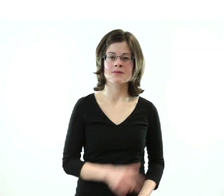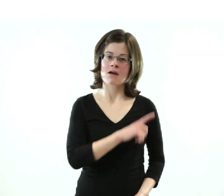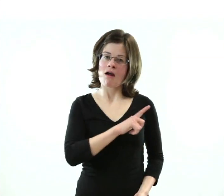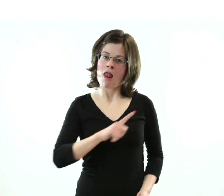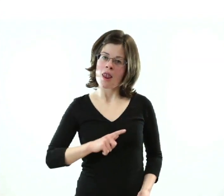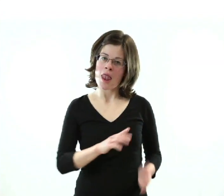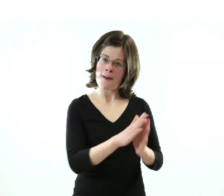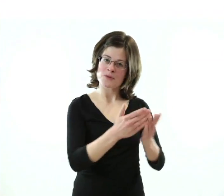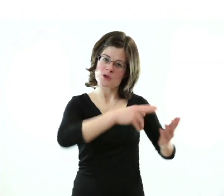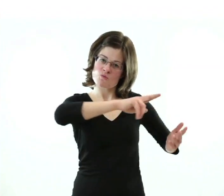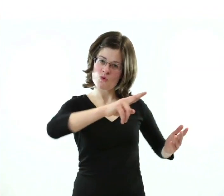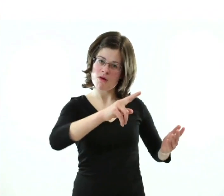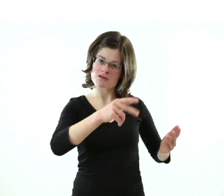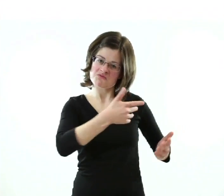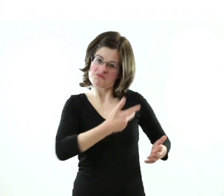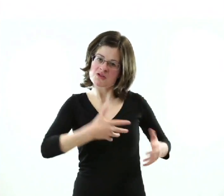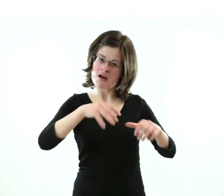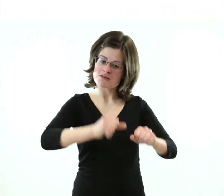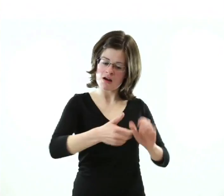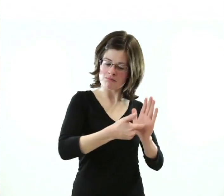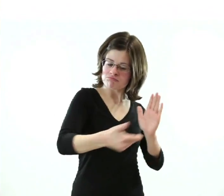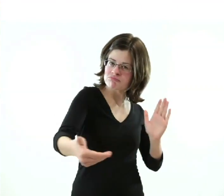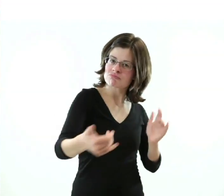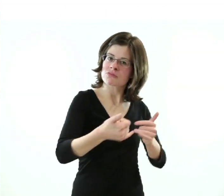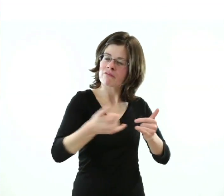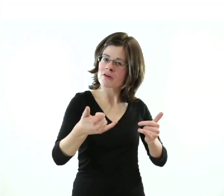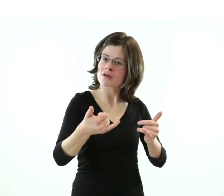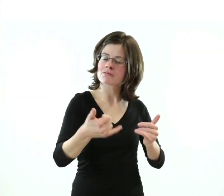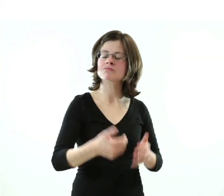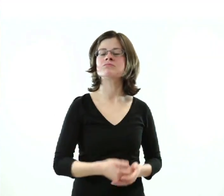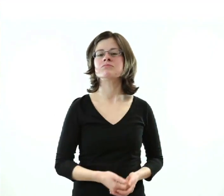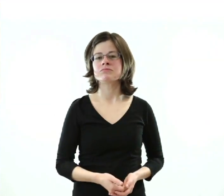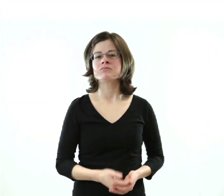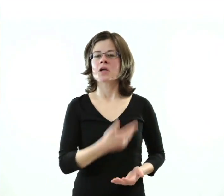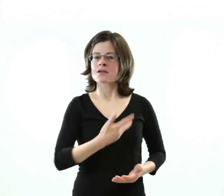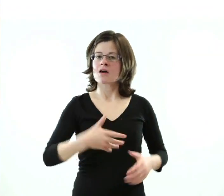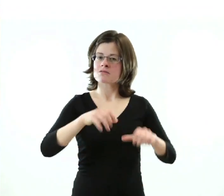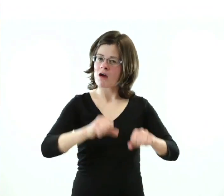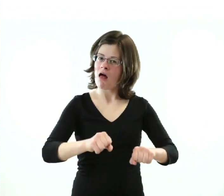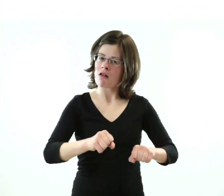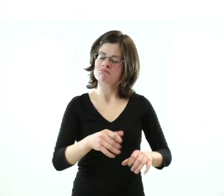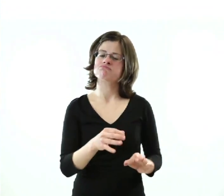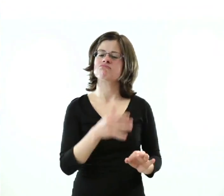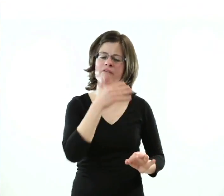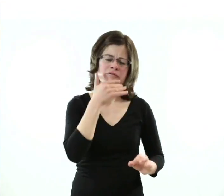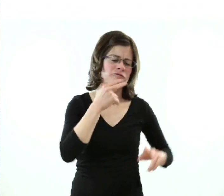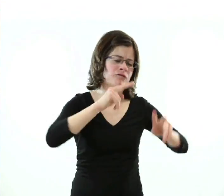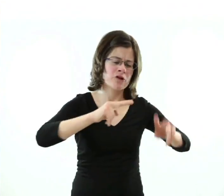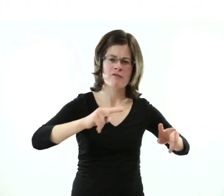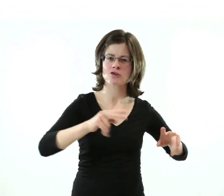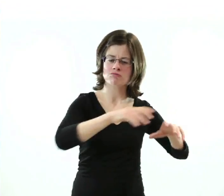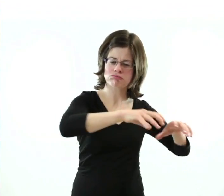Wie präsentiert sich Sachsen-Anhalt auf der Buchmesse? Sachsen-Anhalt ist gut vertreten. Wir haben eine ganze Reihe von Verlagen hier,